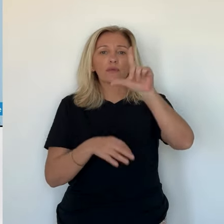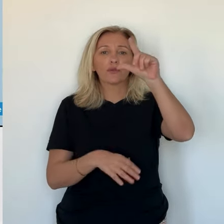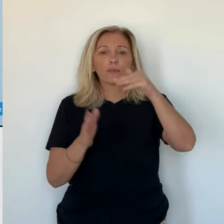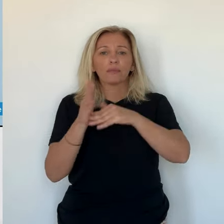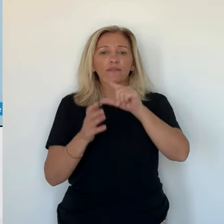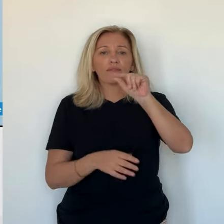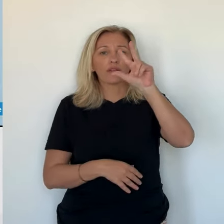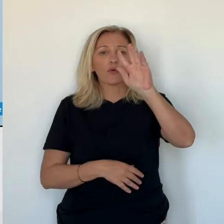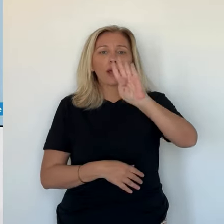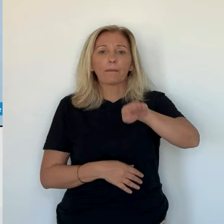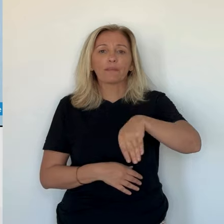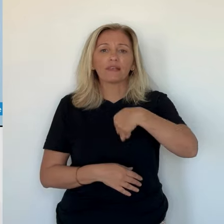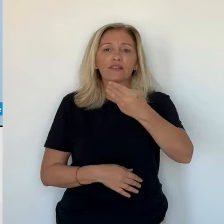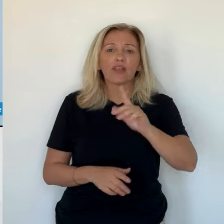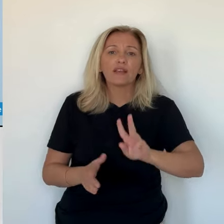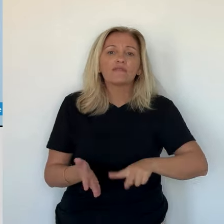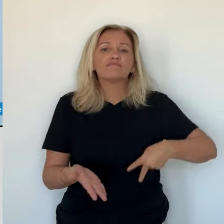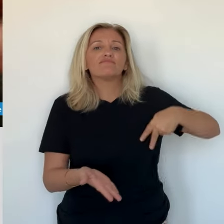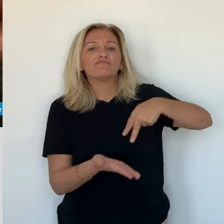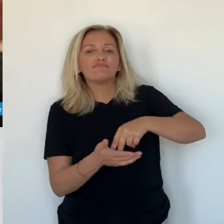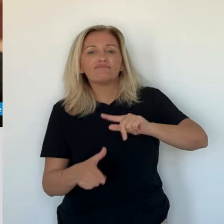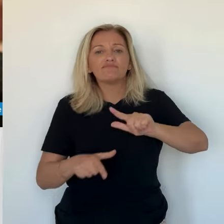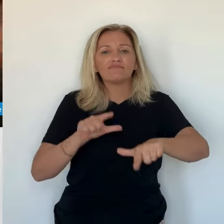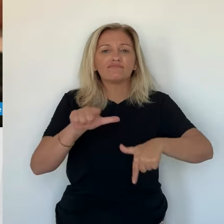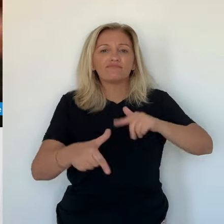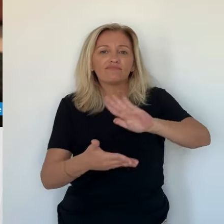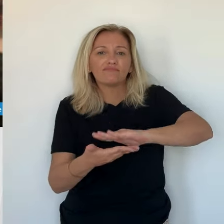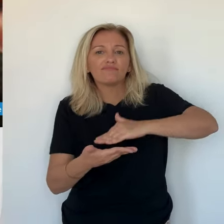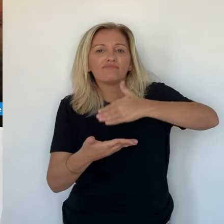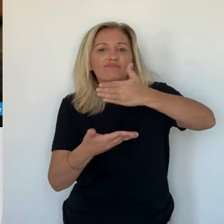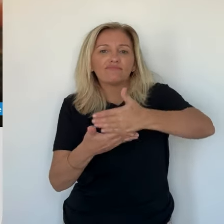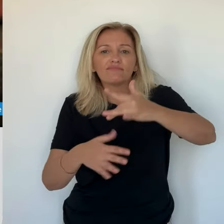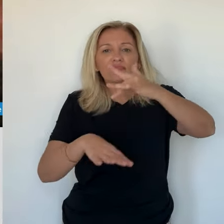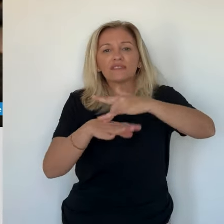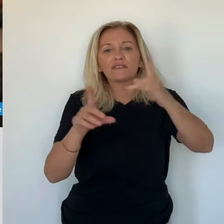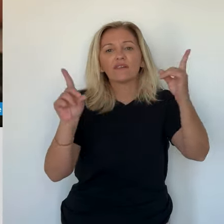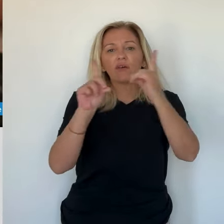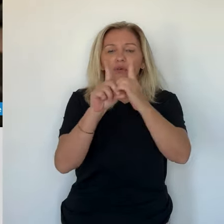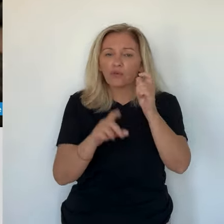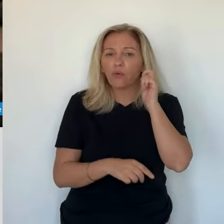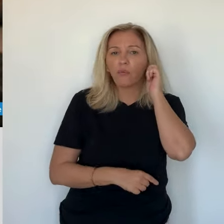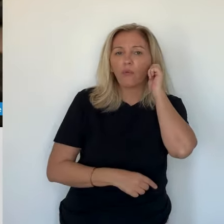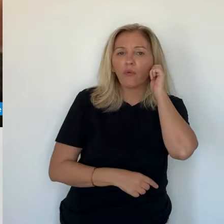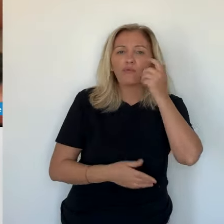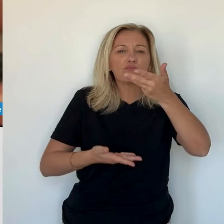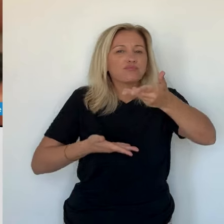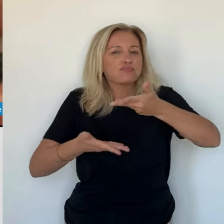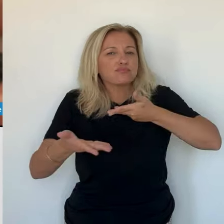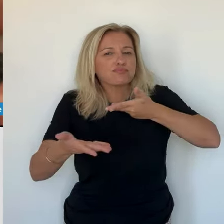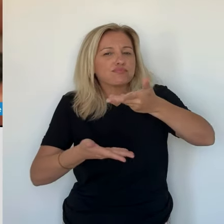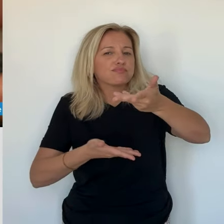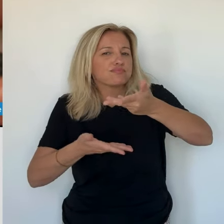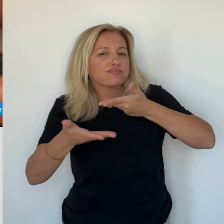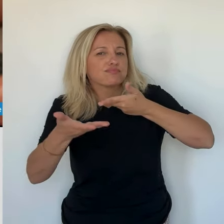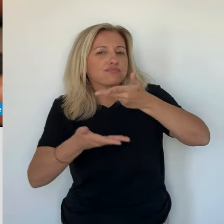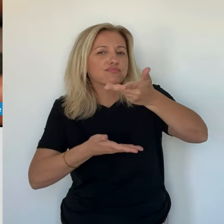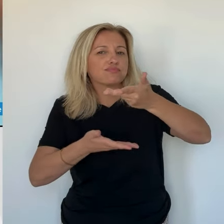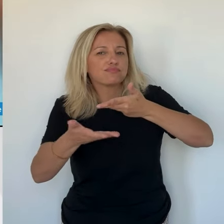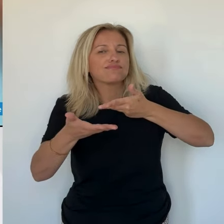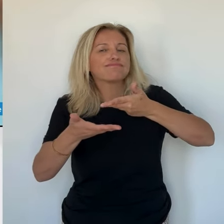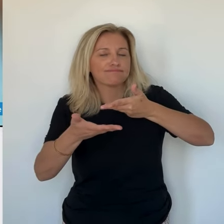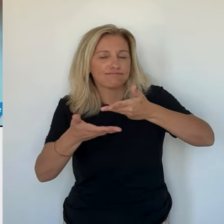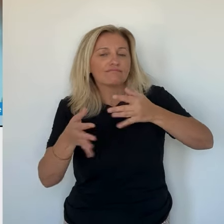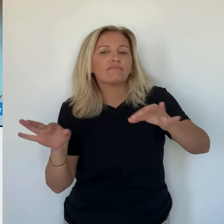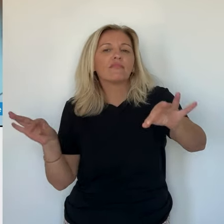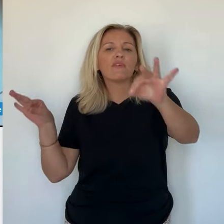septembre 2023, Michel se lève pour consulter un site de rencontre homosexuelle. La discussion se noue avec